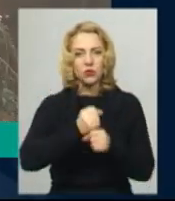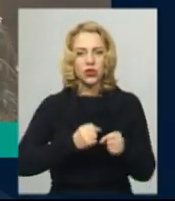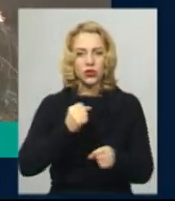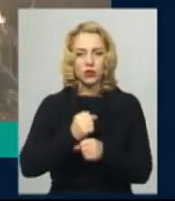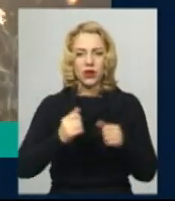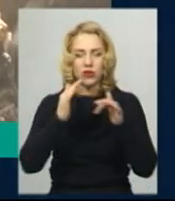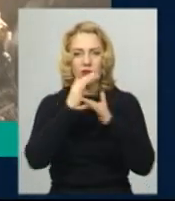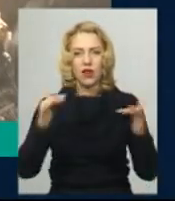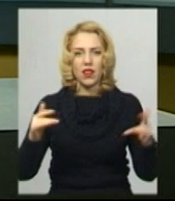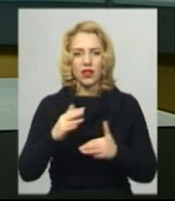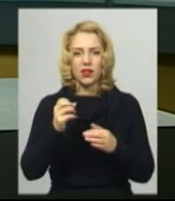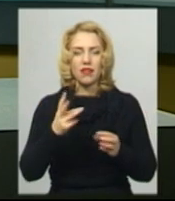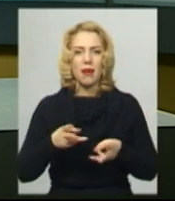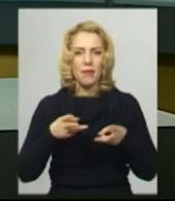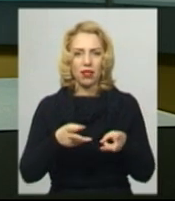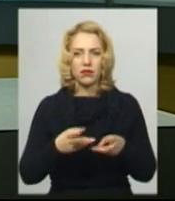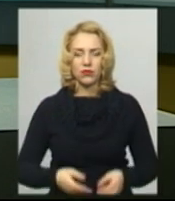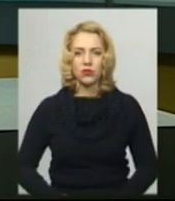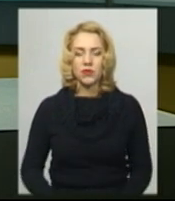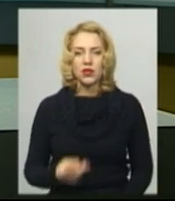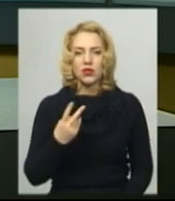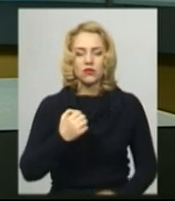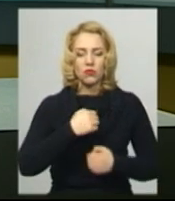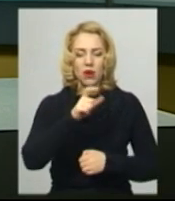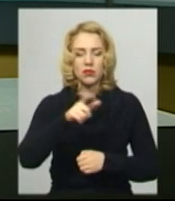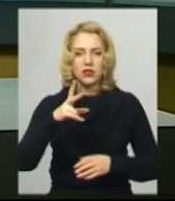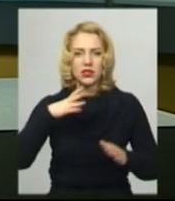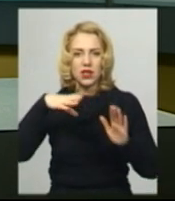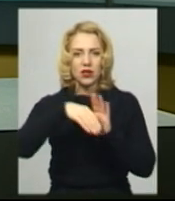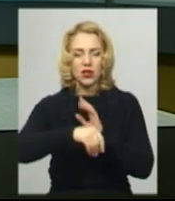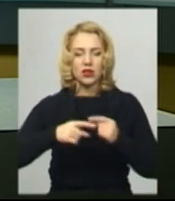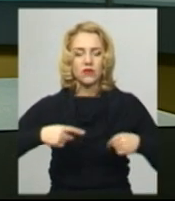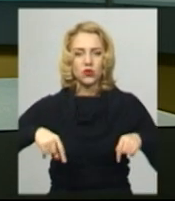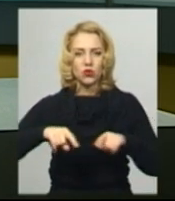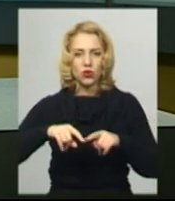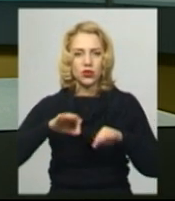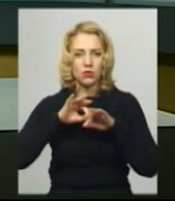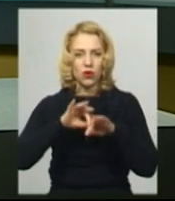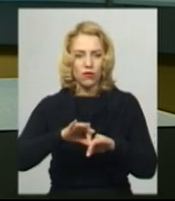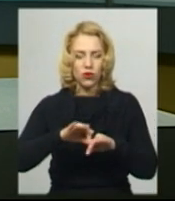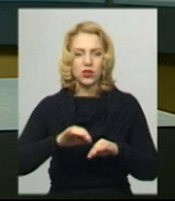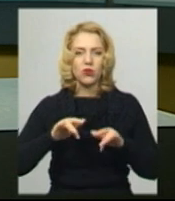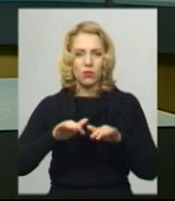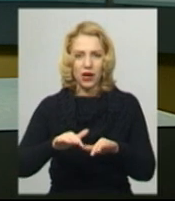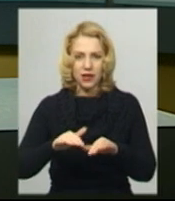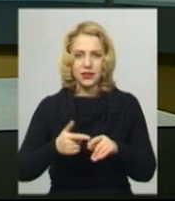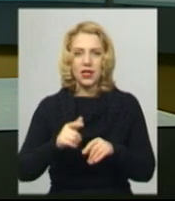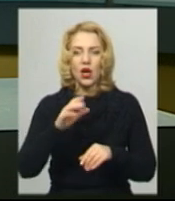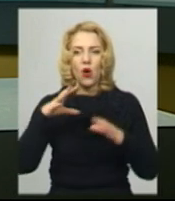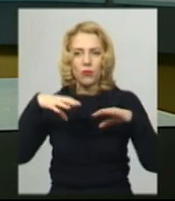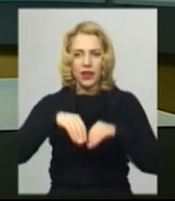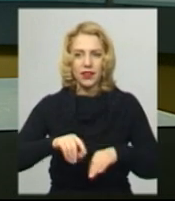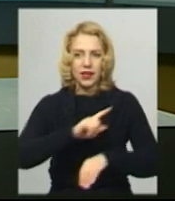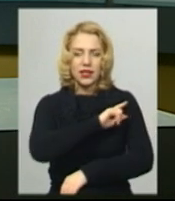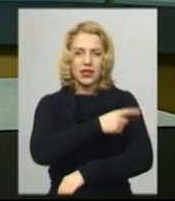на паливо. З двома бійцями, котрі загинули в зоні проведення операції об'єднаних сил, сьогодні попрощалися на